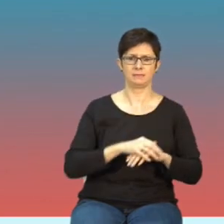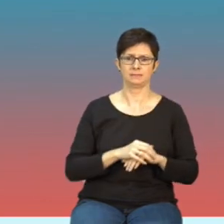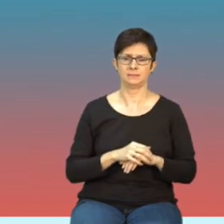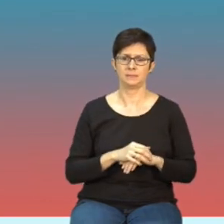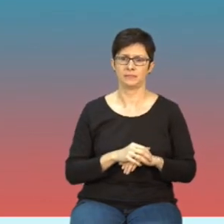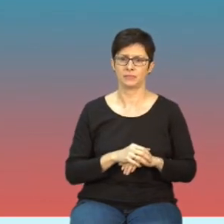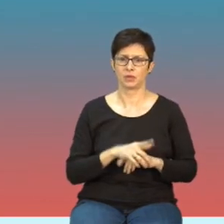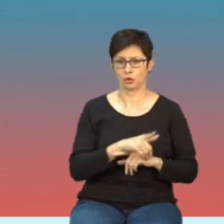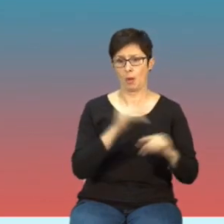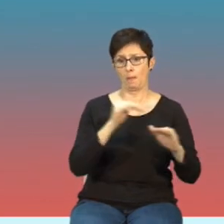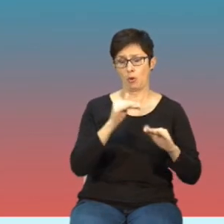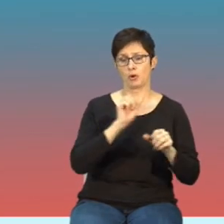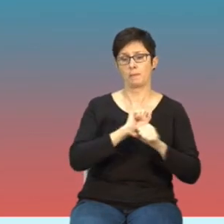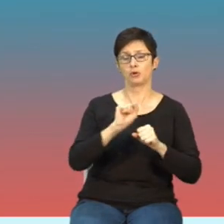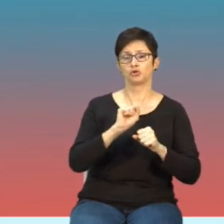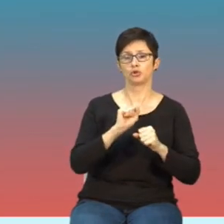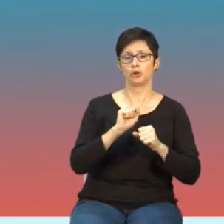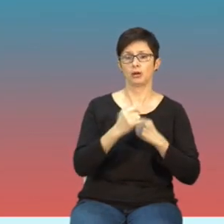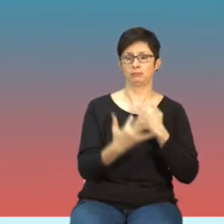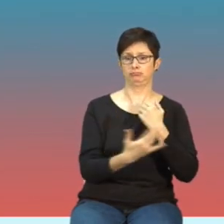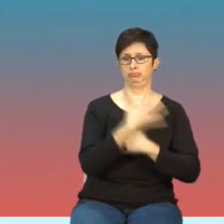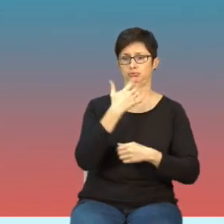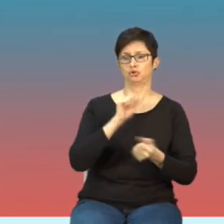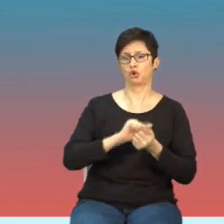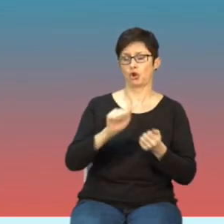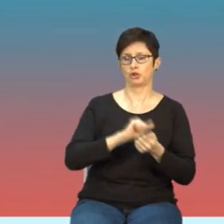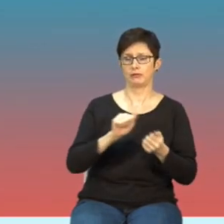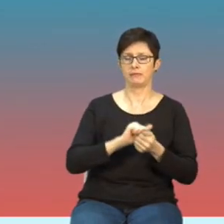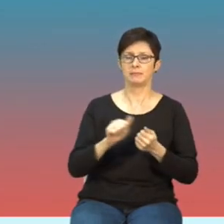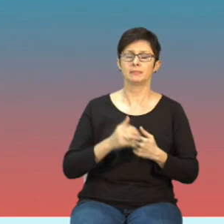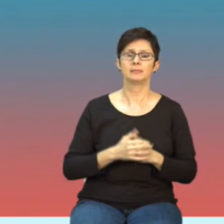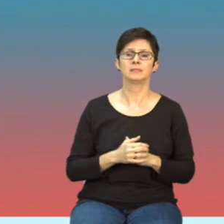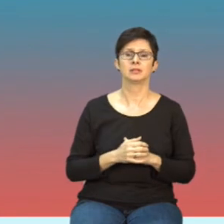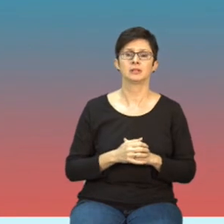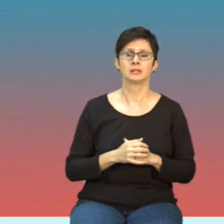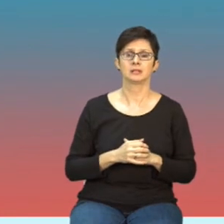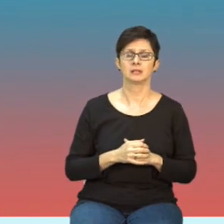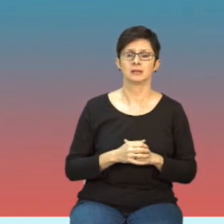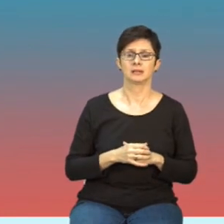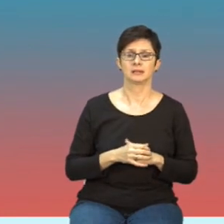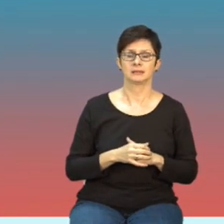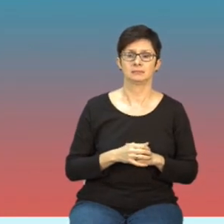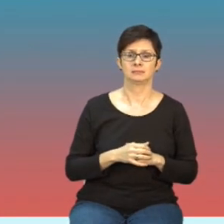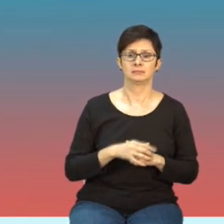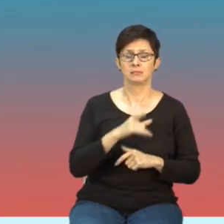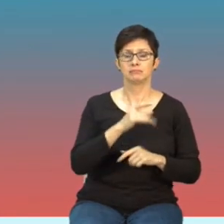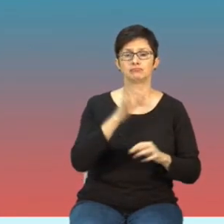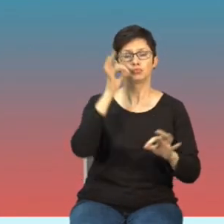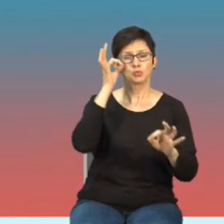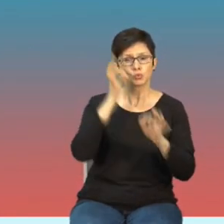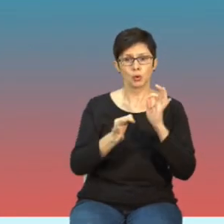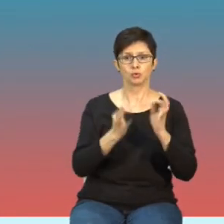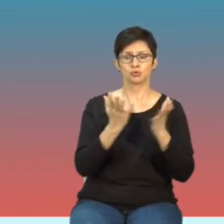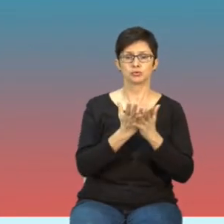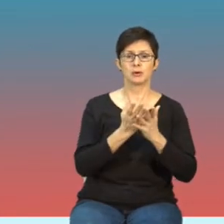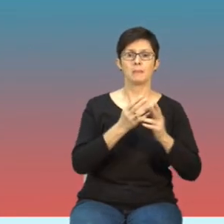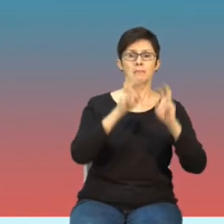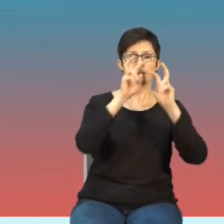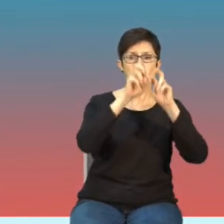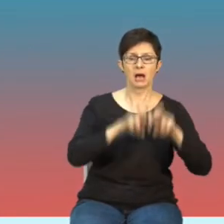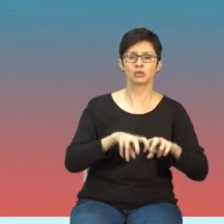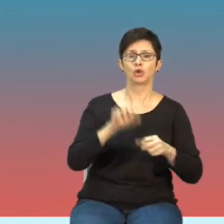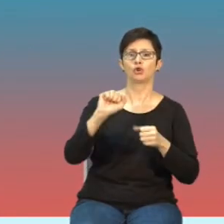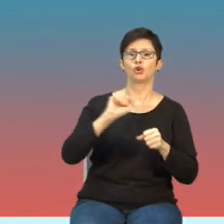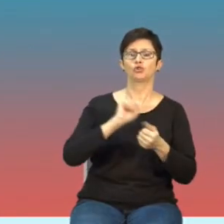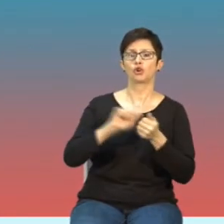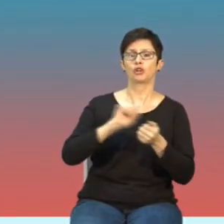jednak ma wszystko szkodliwe jako że jak powiedziałem rozstrzygających badań na temat szkodliwości pule